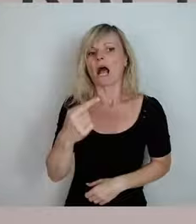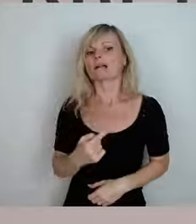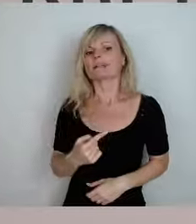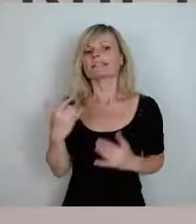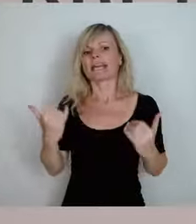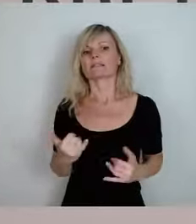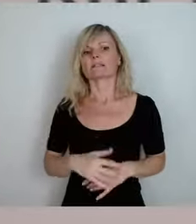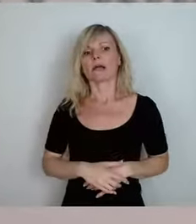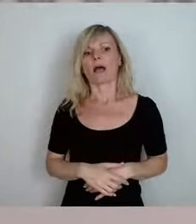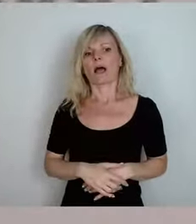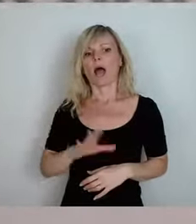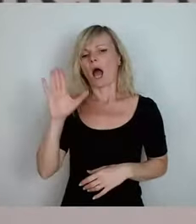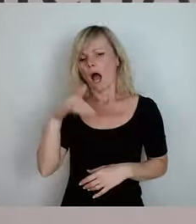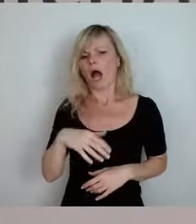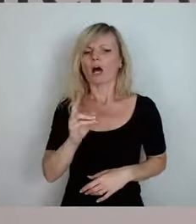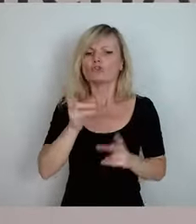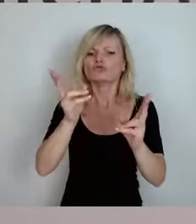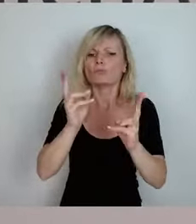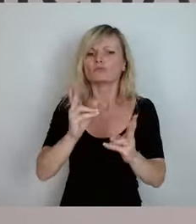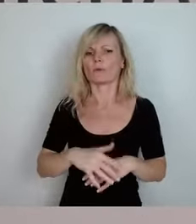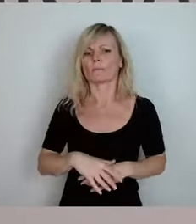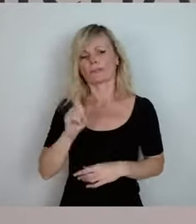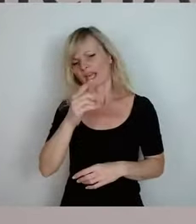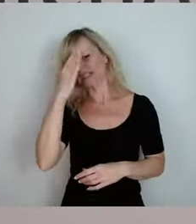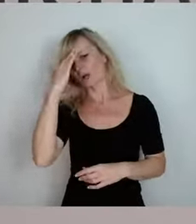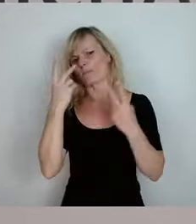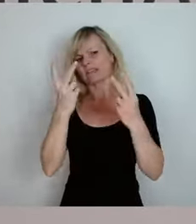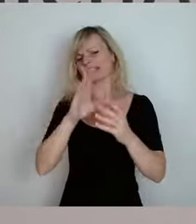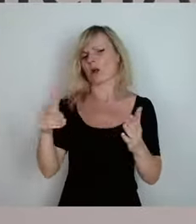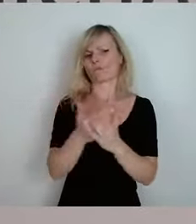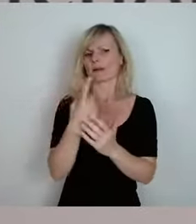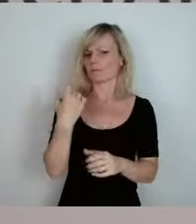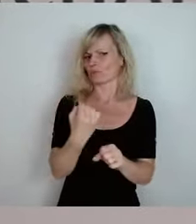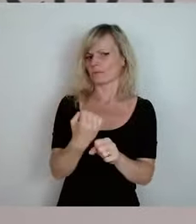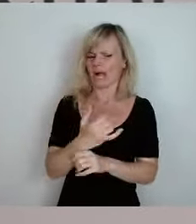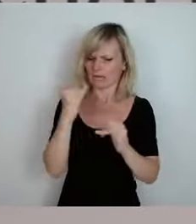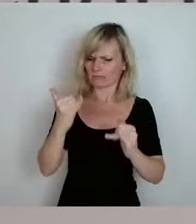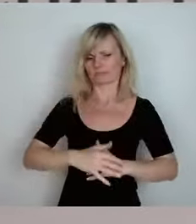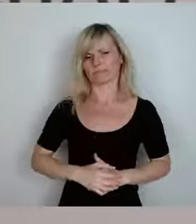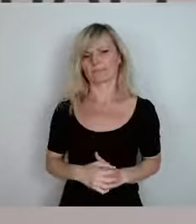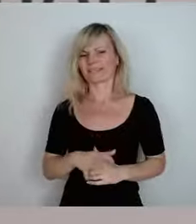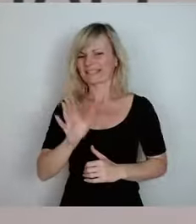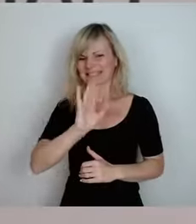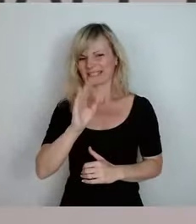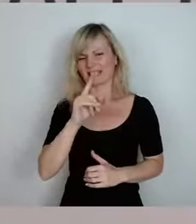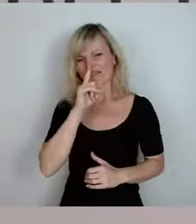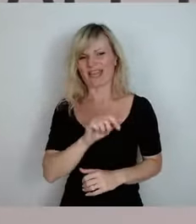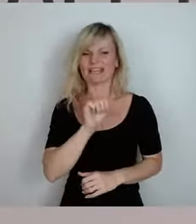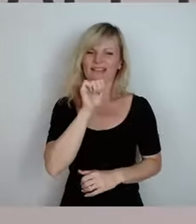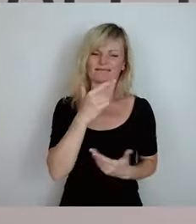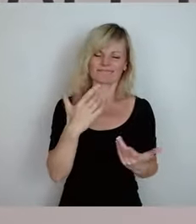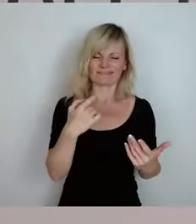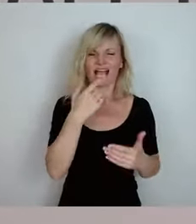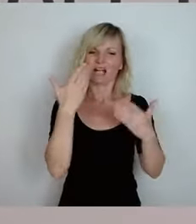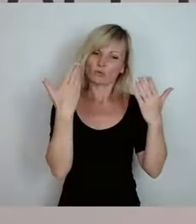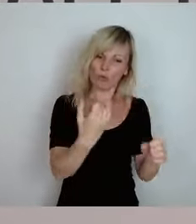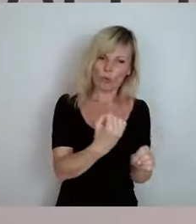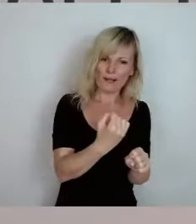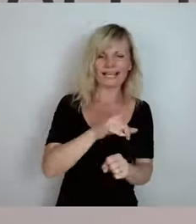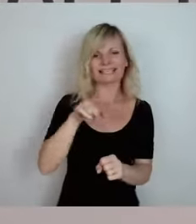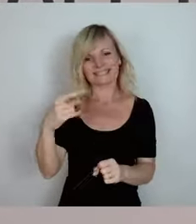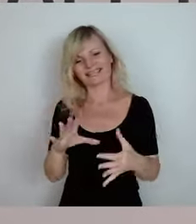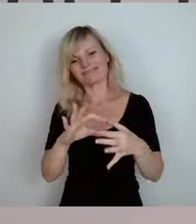Sie haben absolut recht. Das ist die wichtigste Aufgabe überhaupt, wir müssen da dringend was tun, sondern wenn man A sagt, muss man auch B sagen. Und